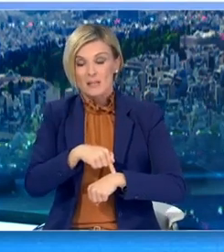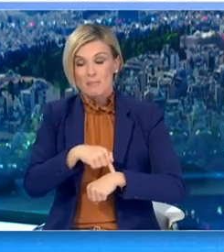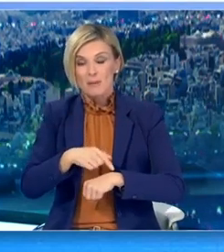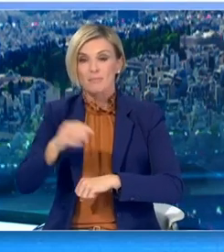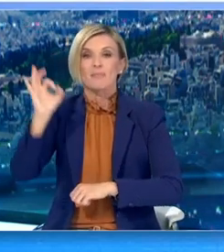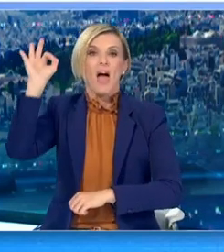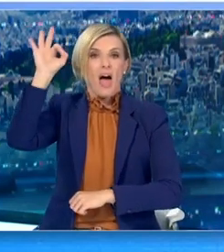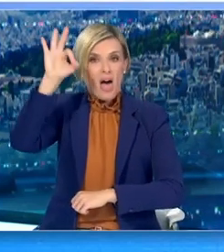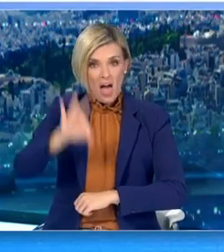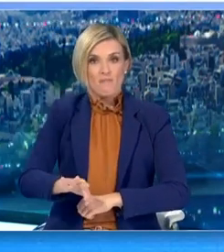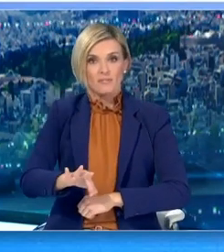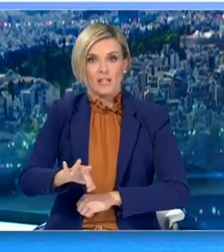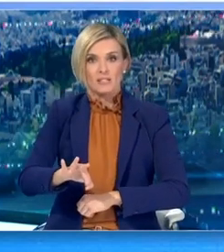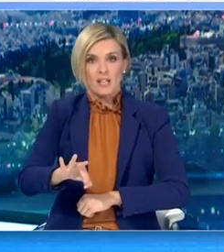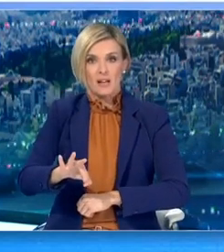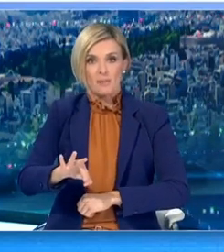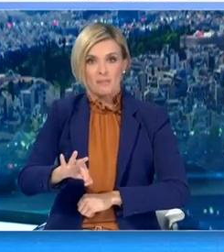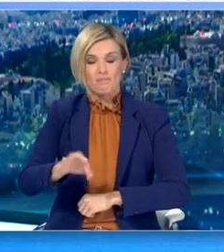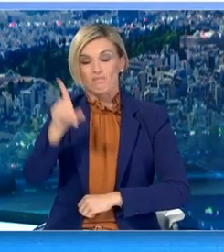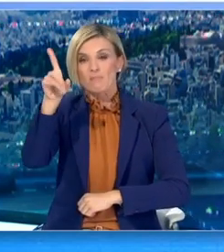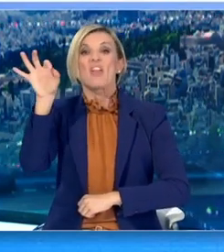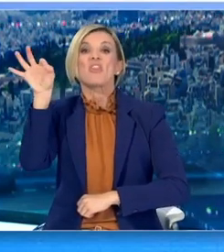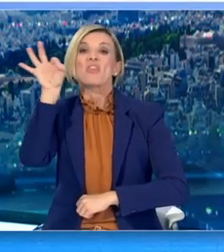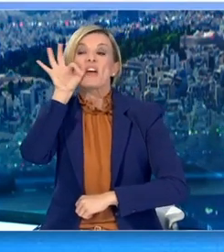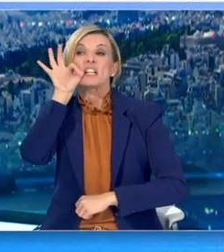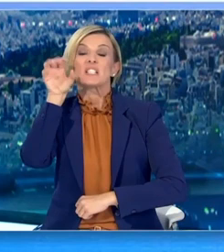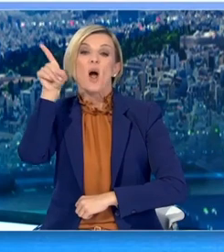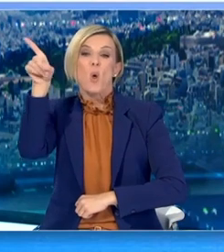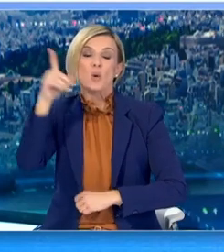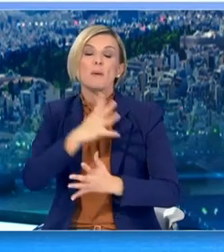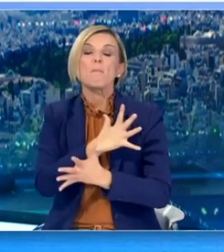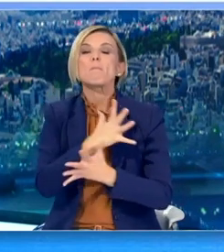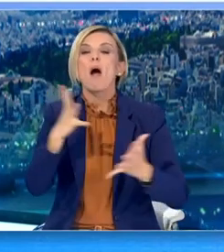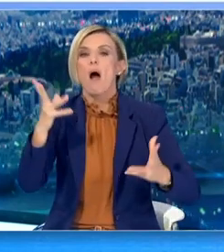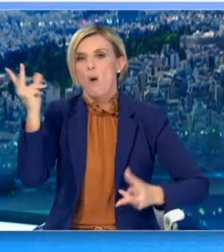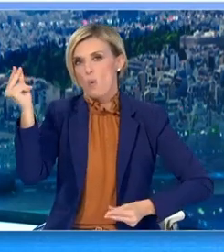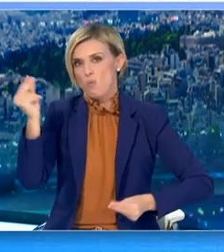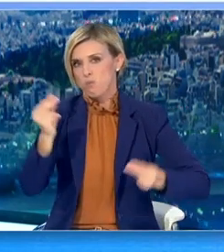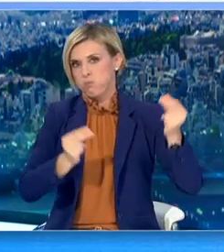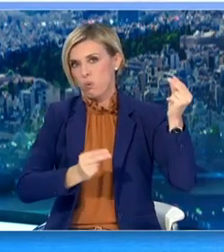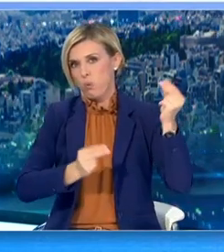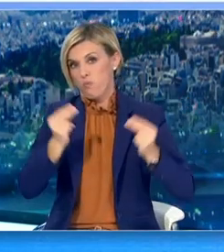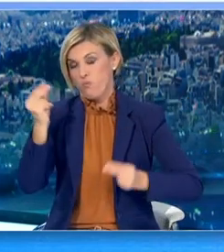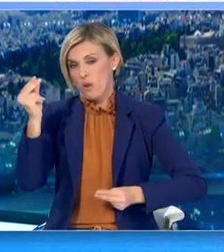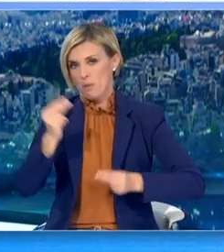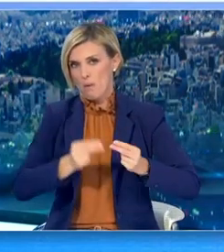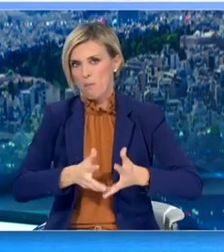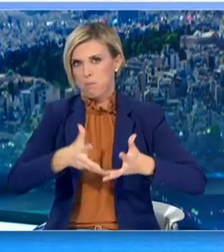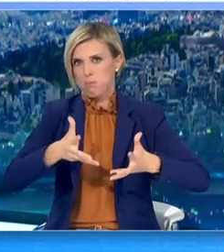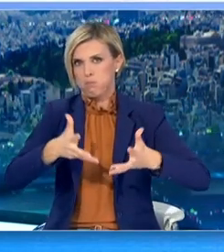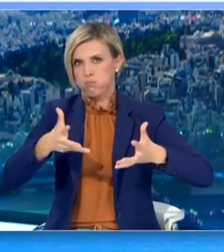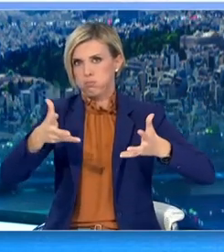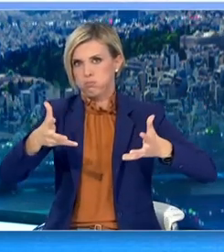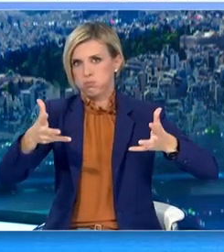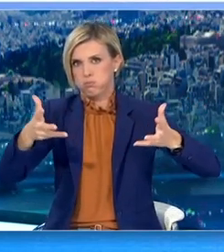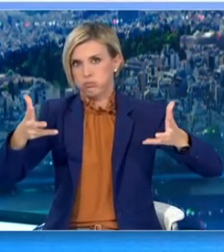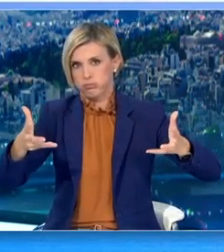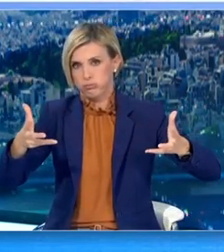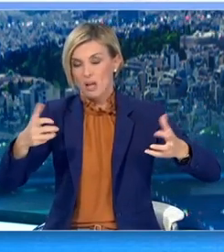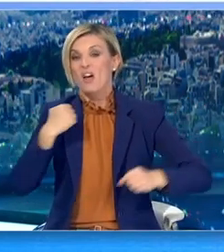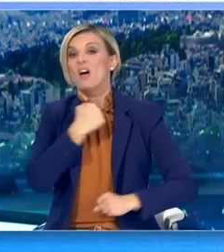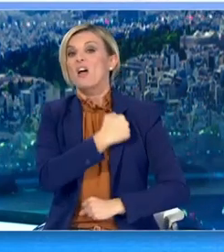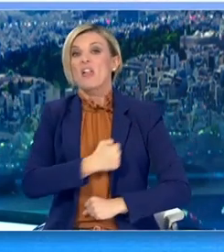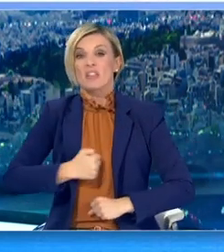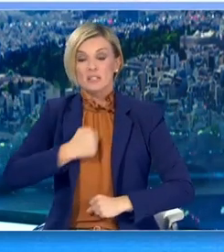δεν προσέξαμε. Η θετικότητα αυτή τη στιγμή με βάση το Πανεπιστήμιο, το ΑΠΗ,